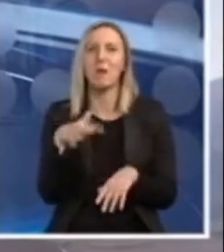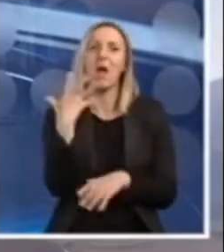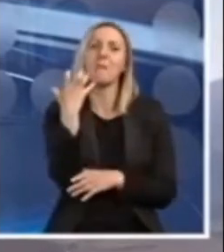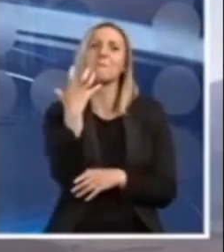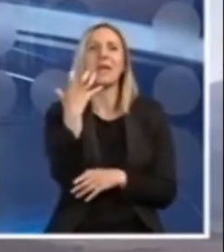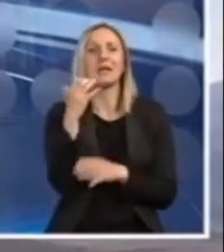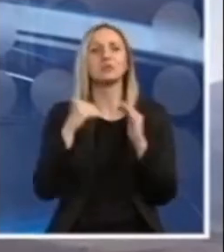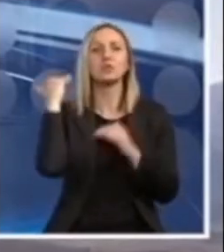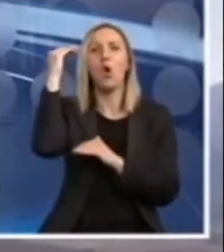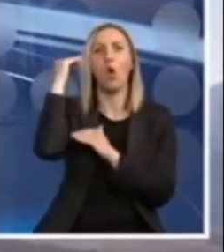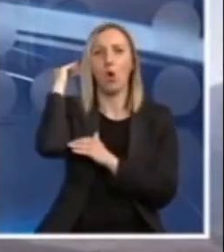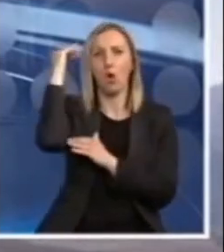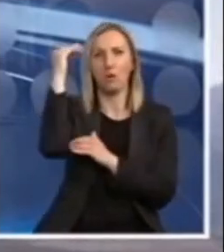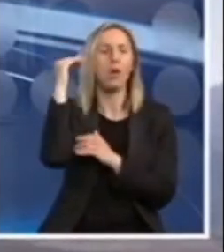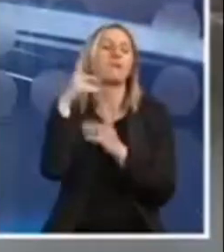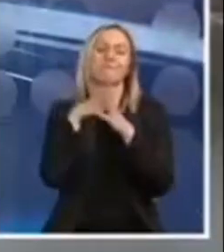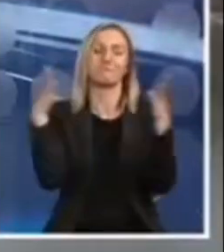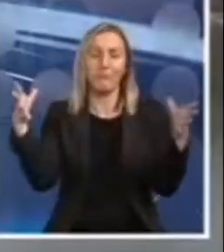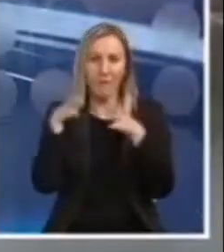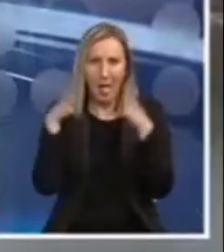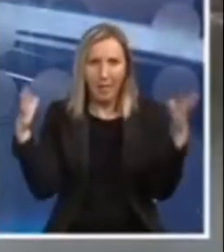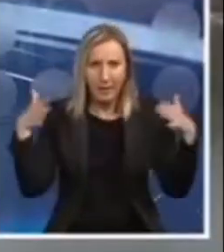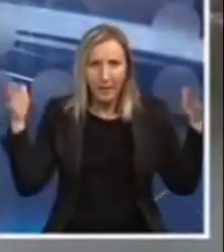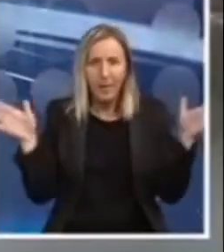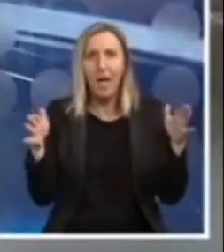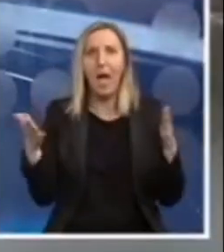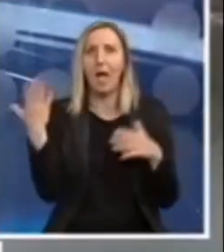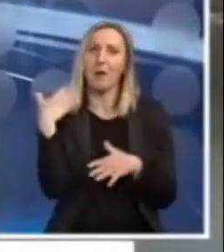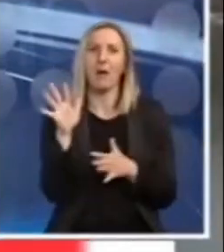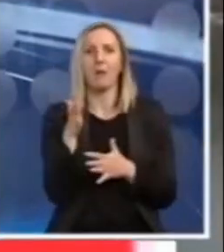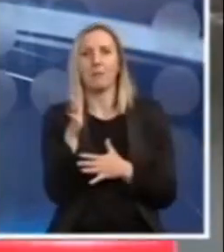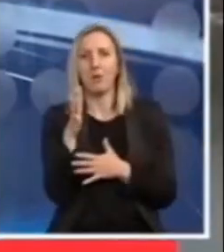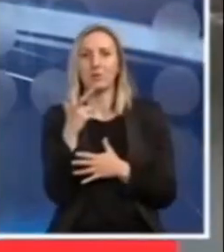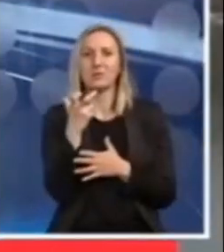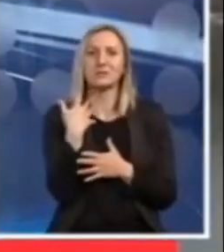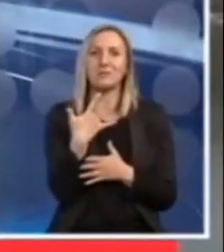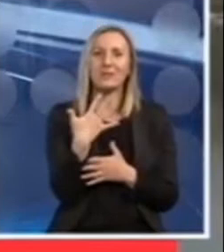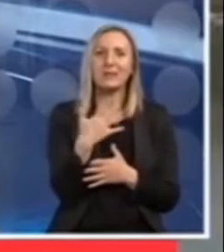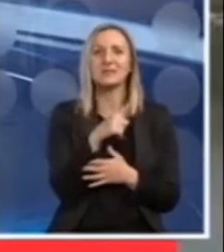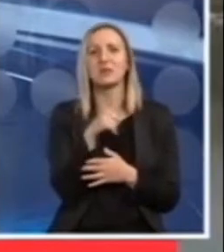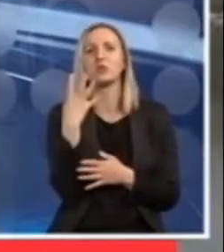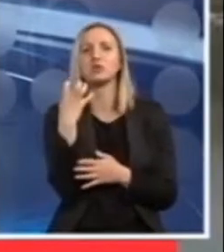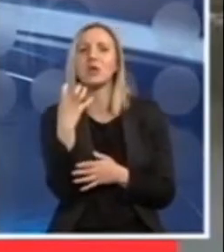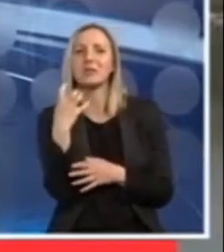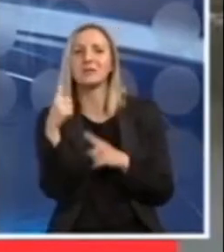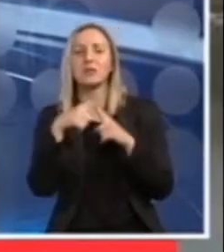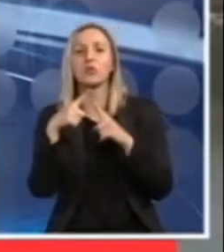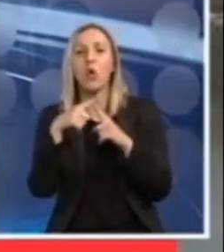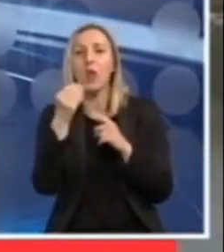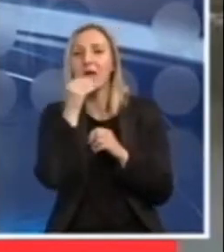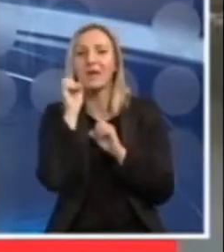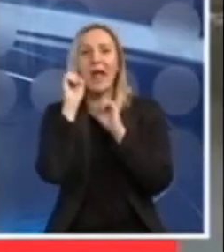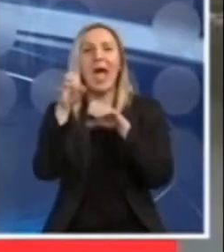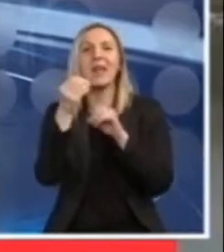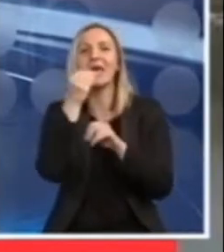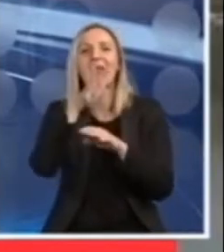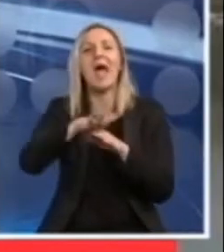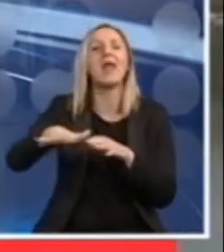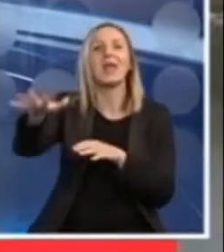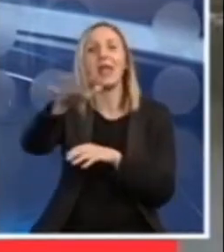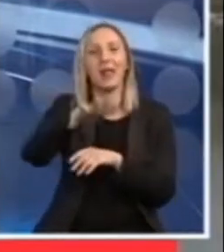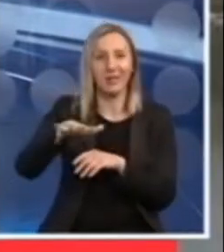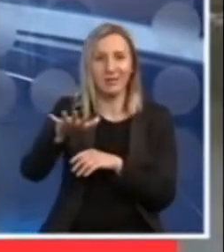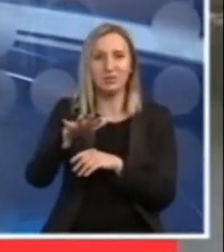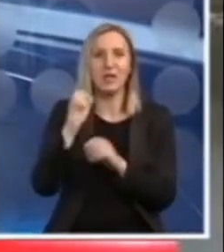odraslih, ove godine stotinak mladunaca, prošle godine smo nekde od 350 do 400 tona hrane izbacili na hranilište, znači